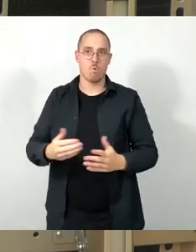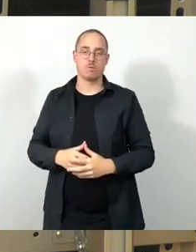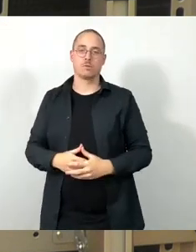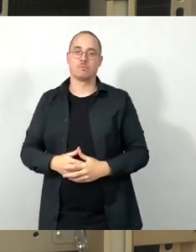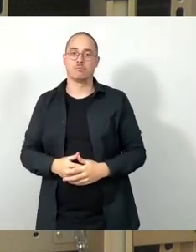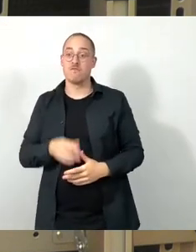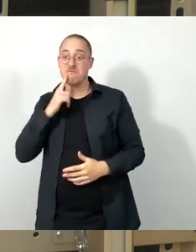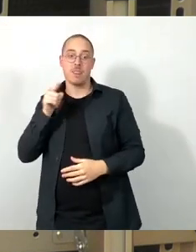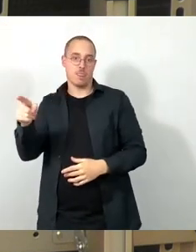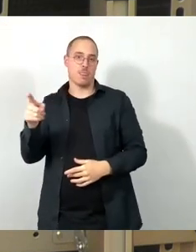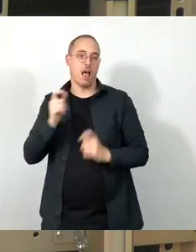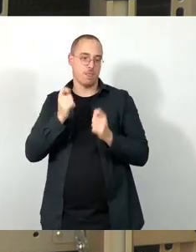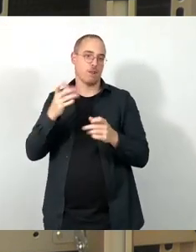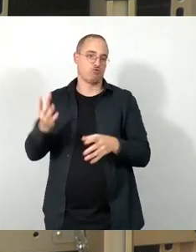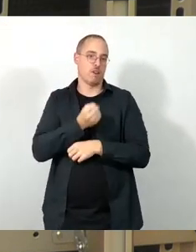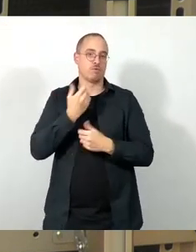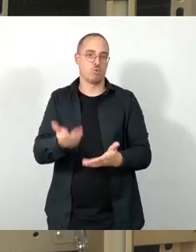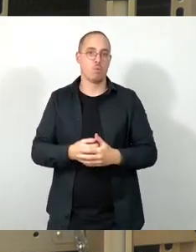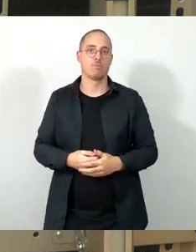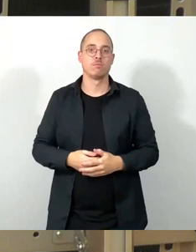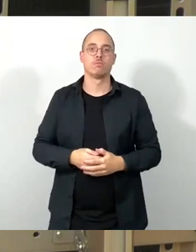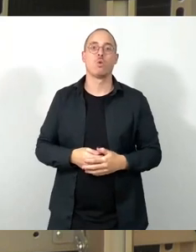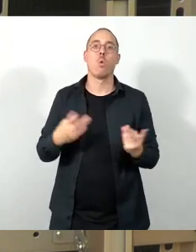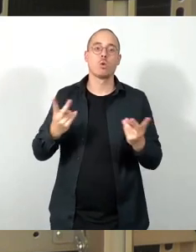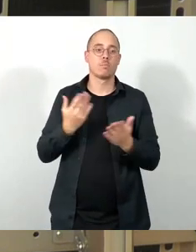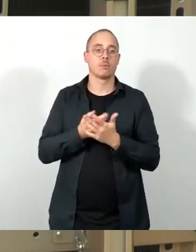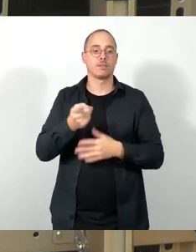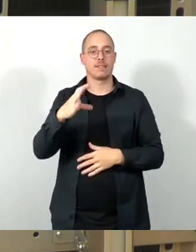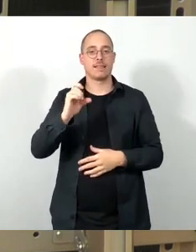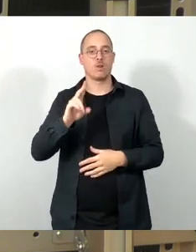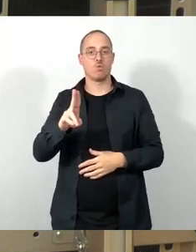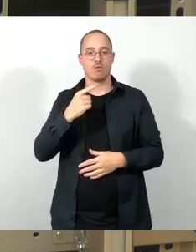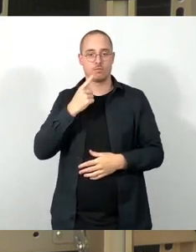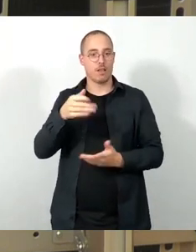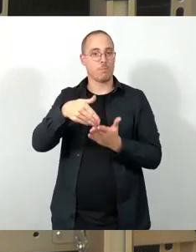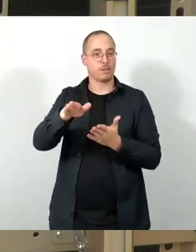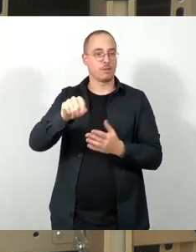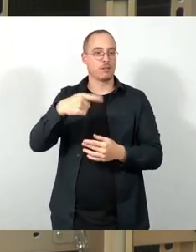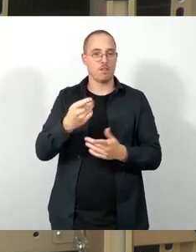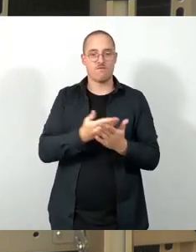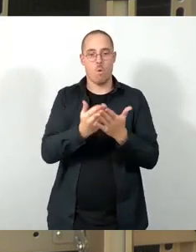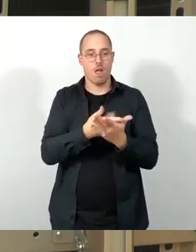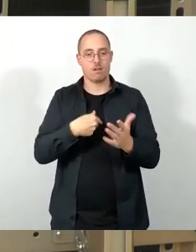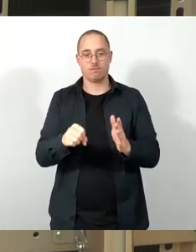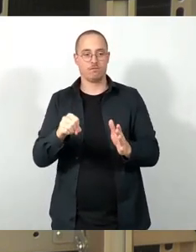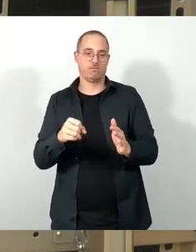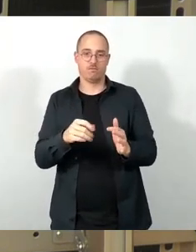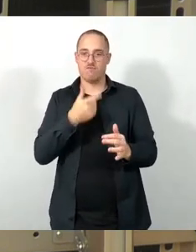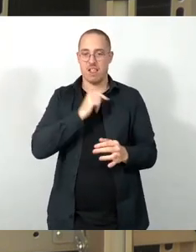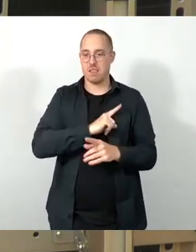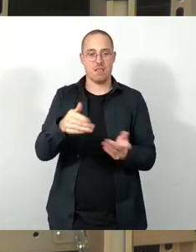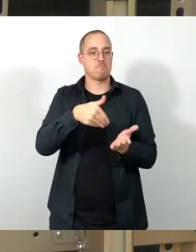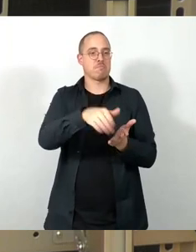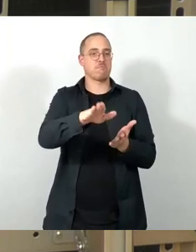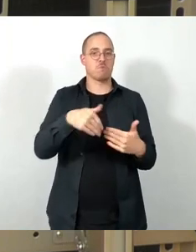Vorlage bei Ablehnung ihres Antrages zu Fall bringt. Ich denke, das